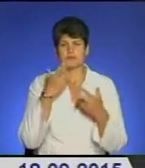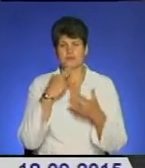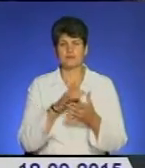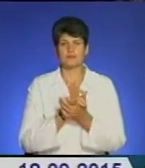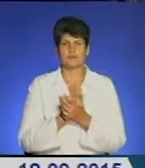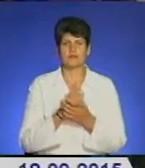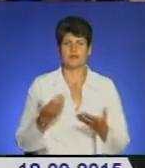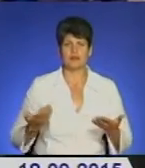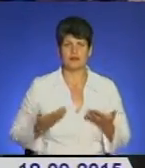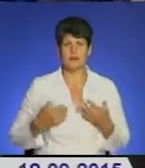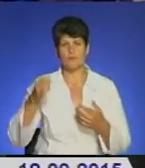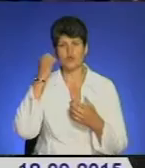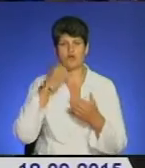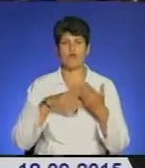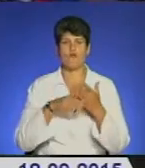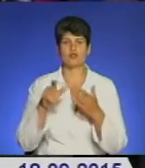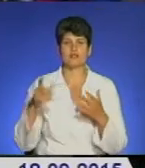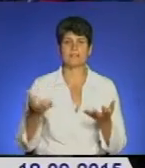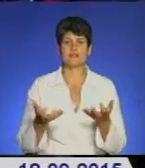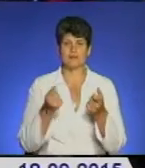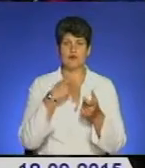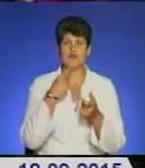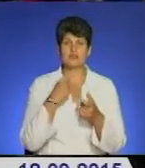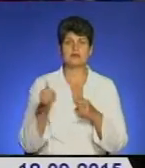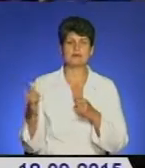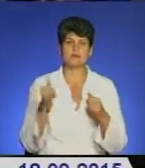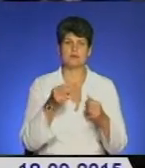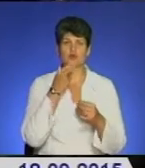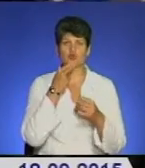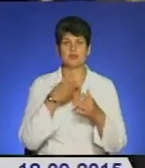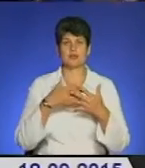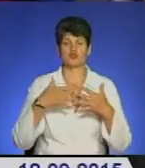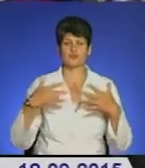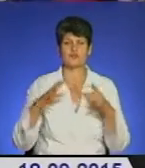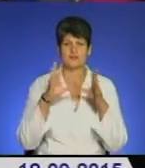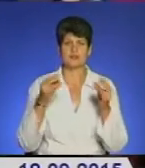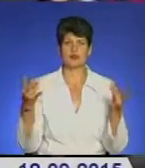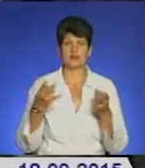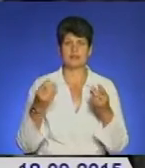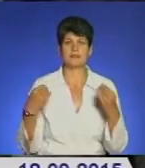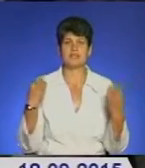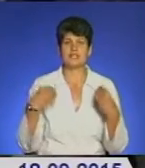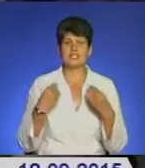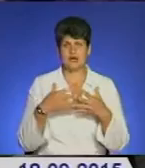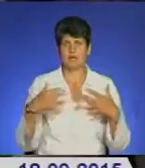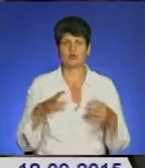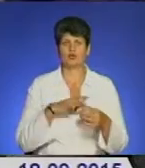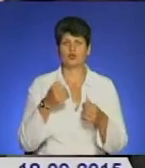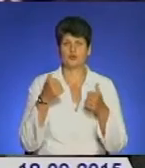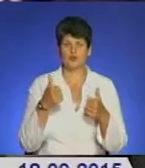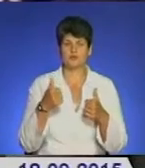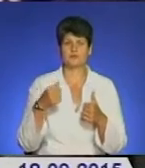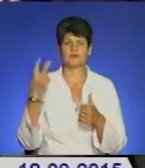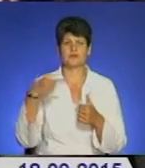подякували волонтерам за підтримку. Зазначають, що забезпечення продуктами харчування і всіма необхідними речами було добрим. 22-річний